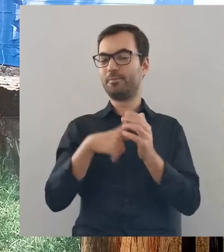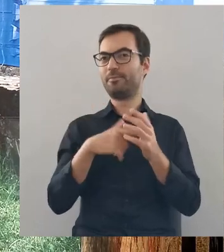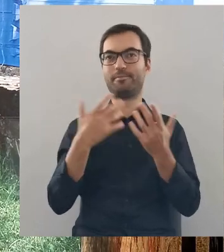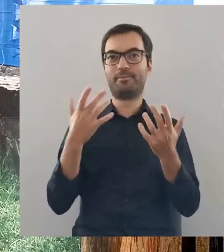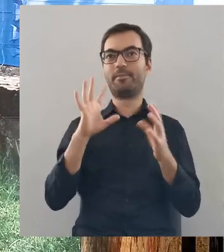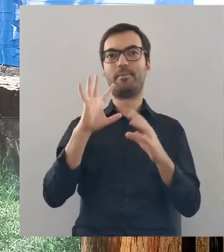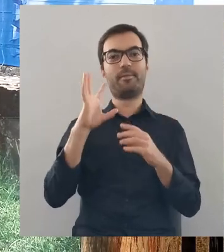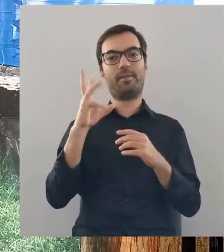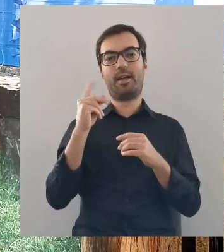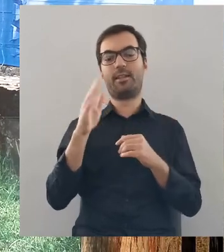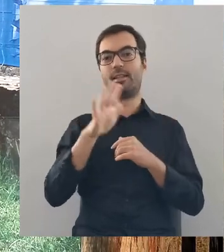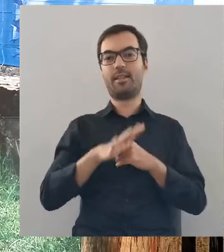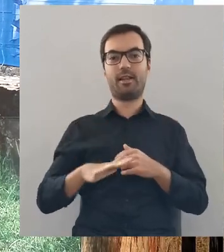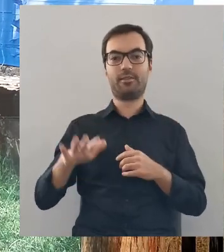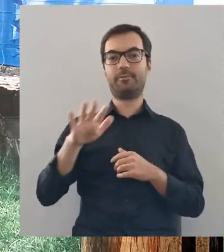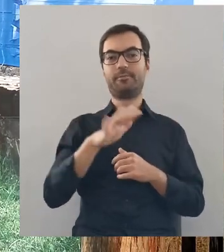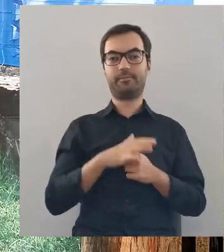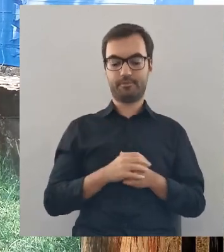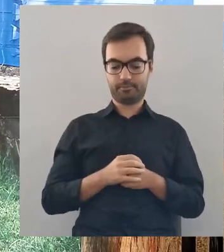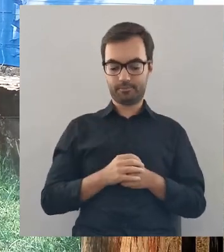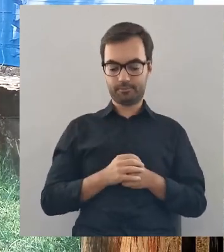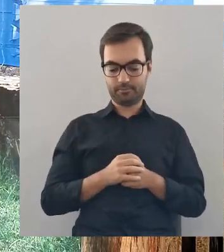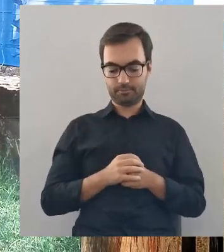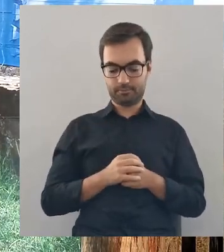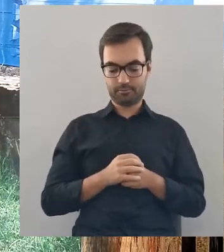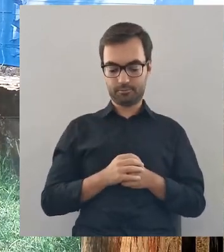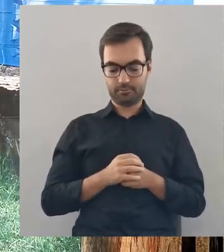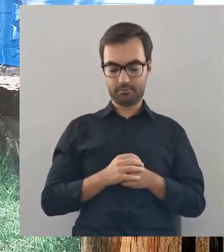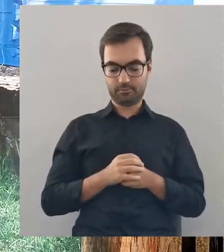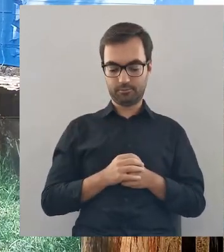okiennicami. To jest po prostu przepiękny teren,